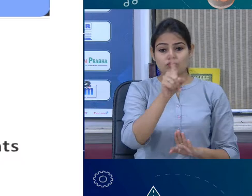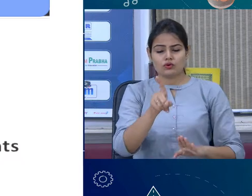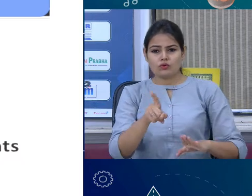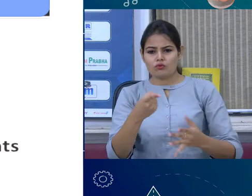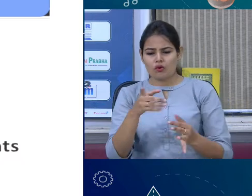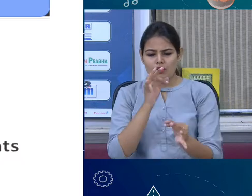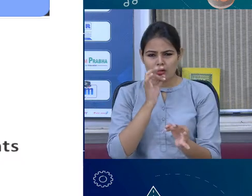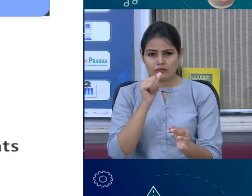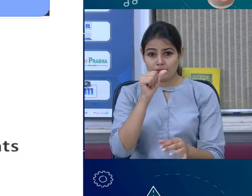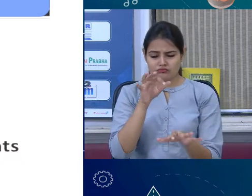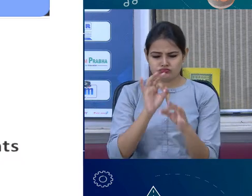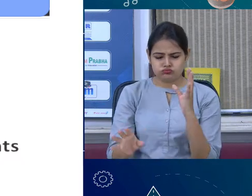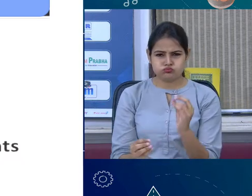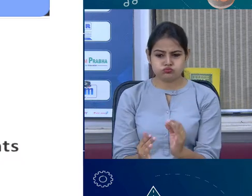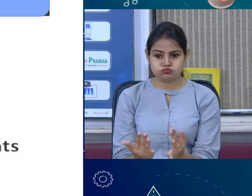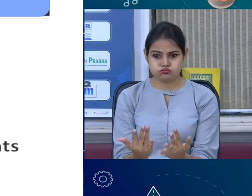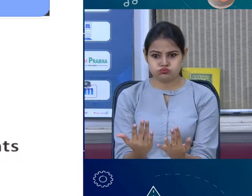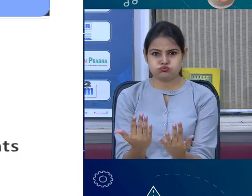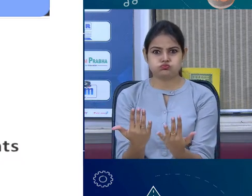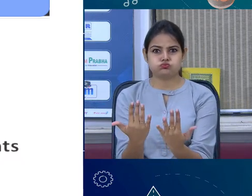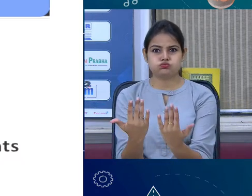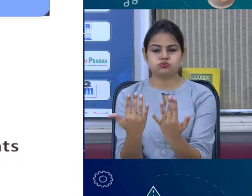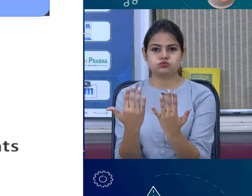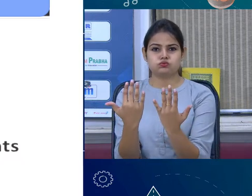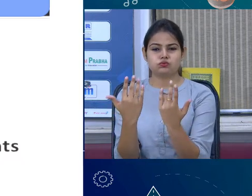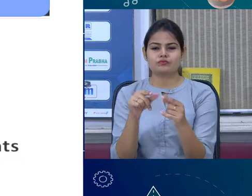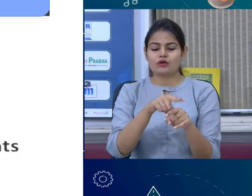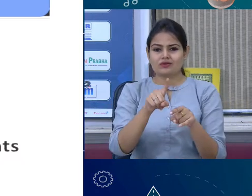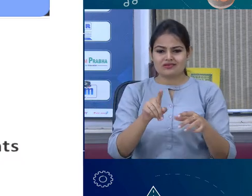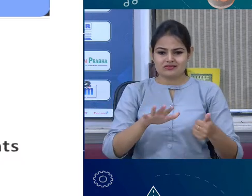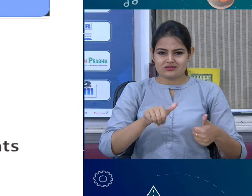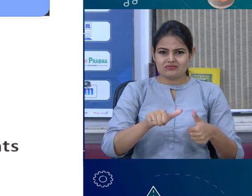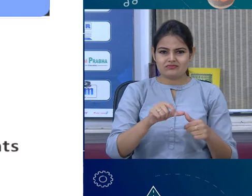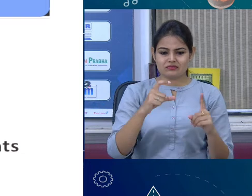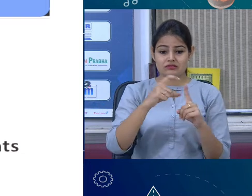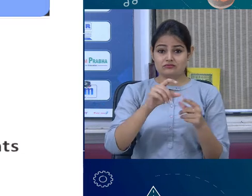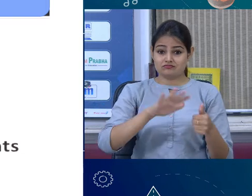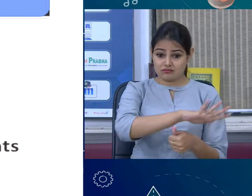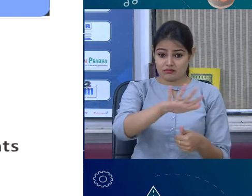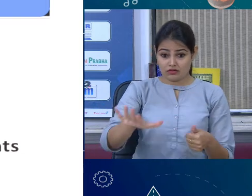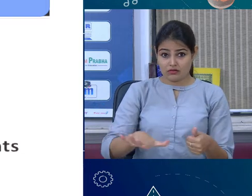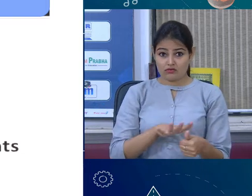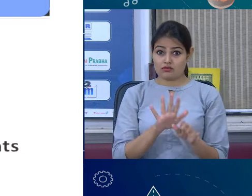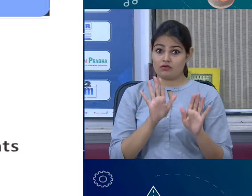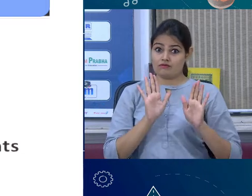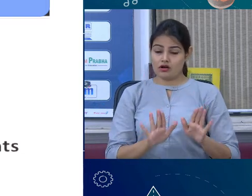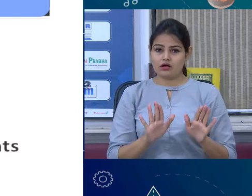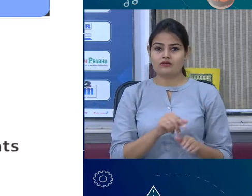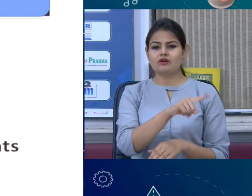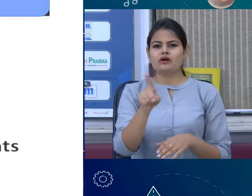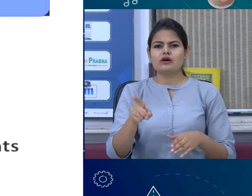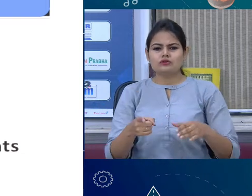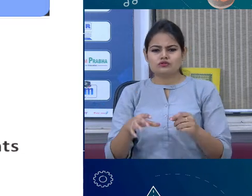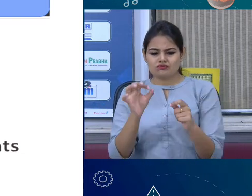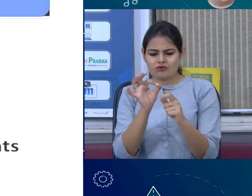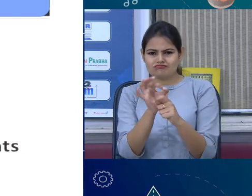boiling they also have high density that means the particles are very tightly packed and they are